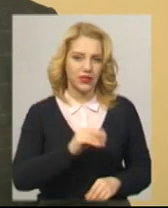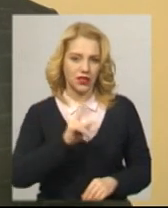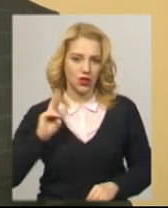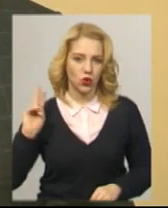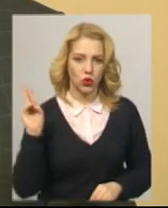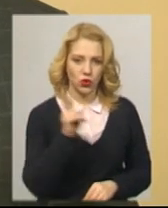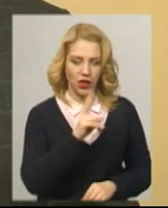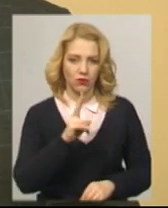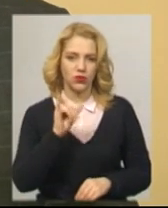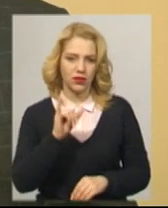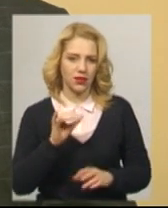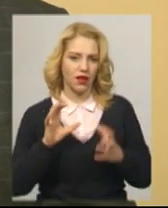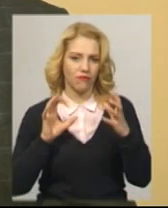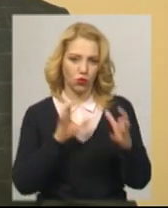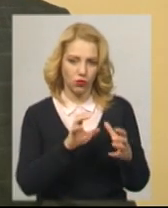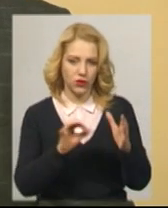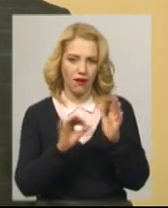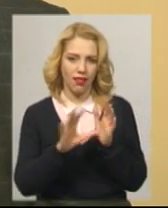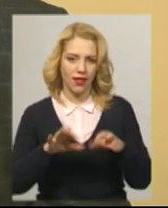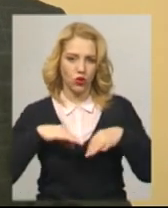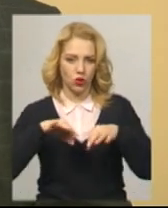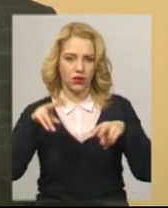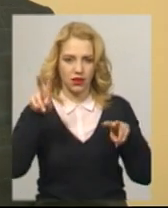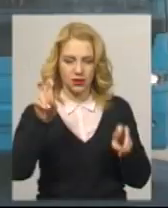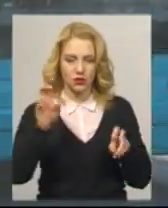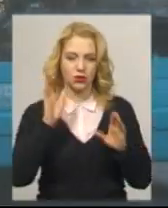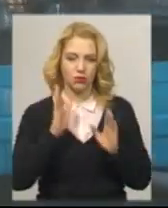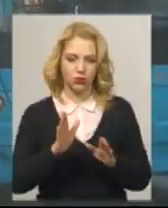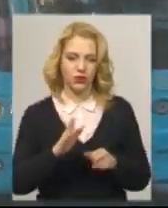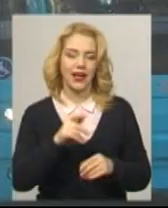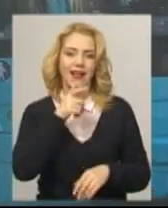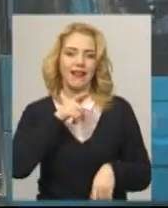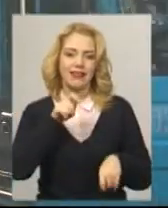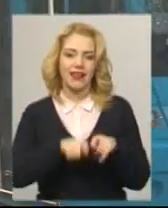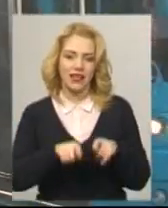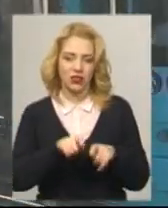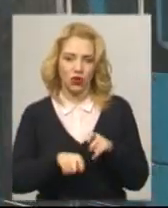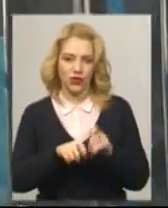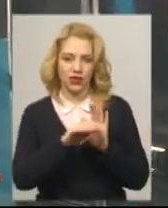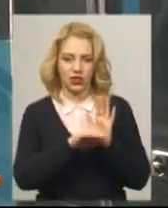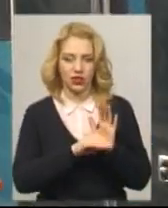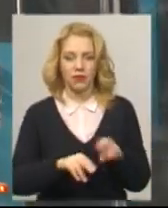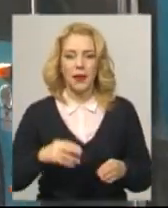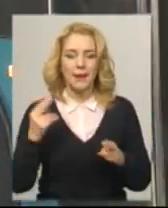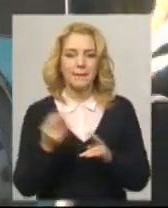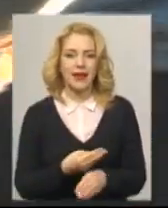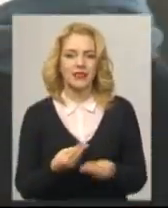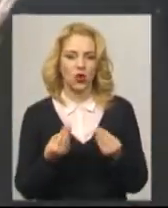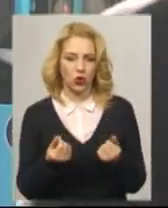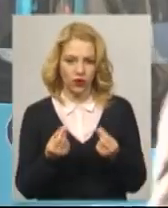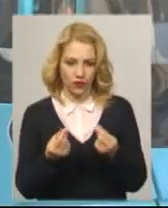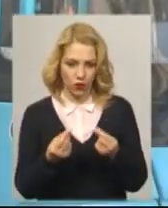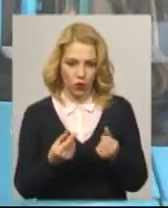електротранспорту буде запускатися тестовий режим. Безготівковий розрахунок за проїзд у Хмельницькому